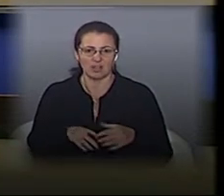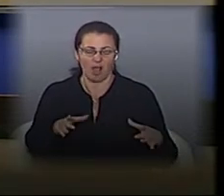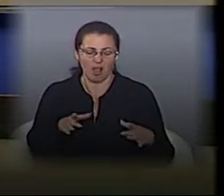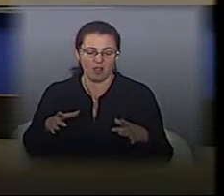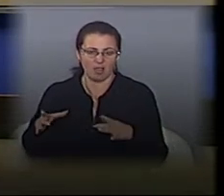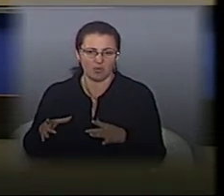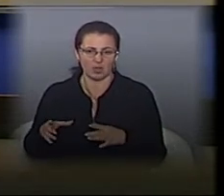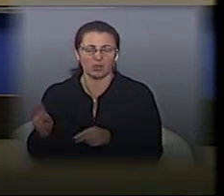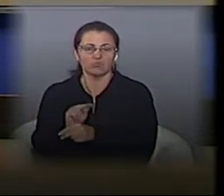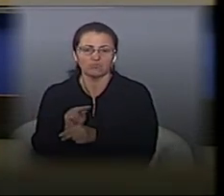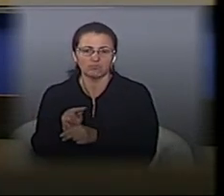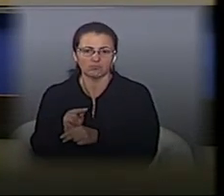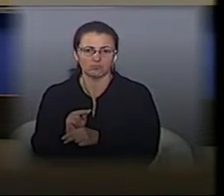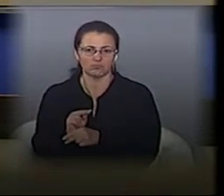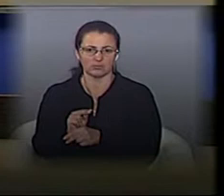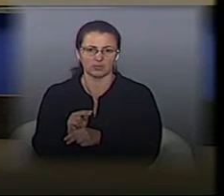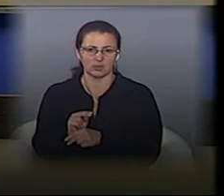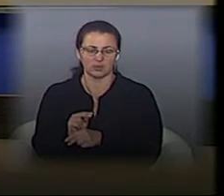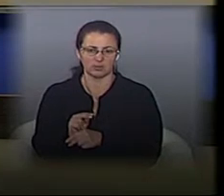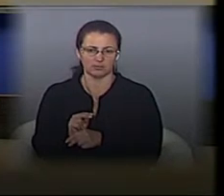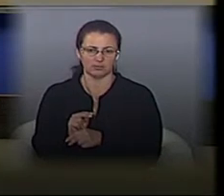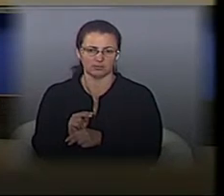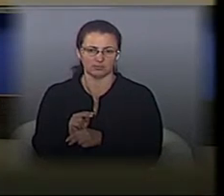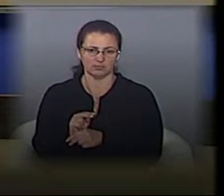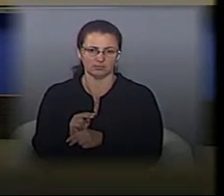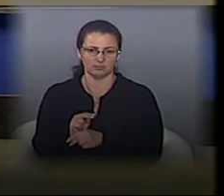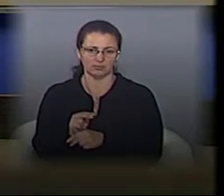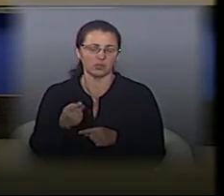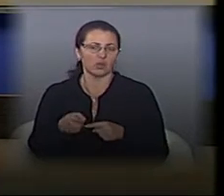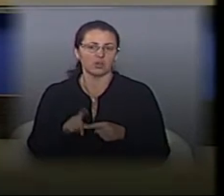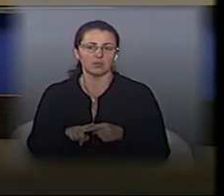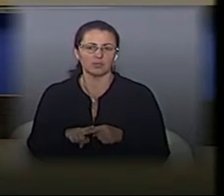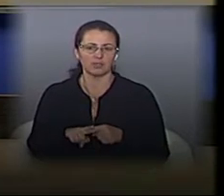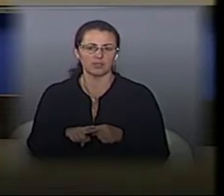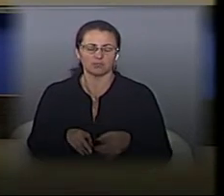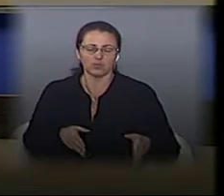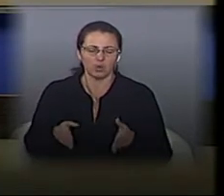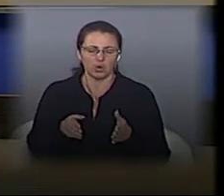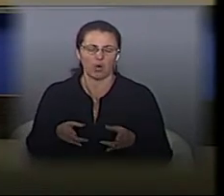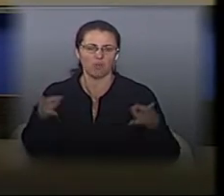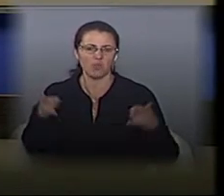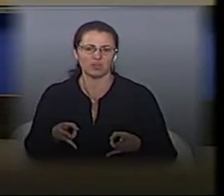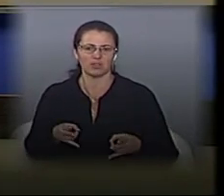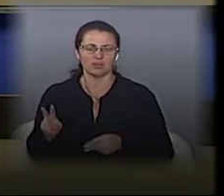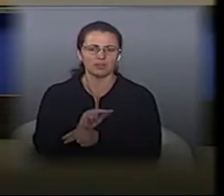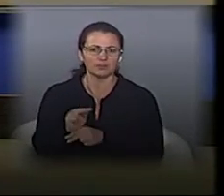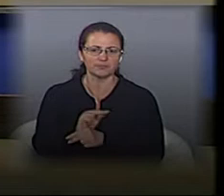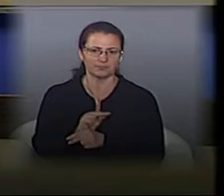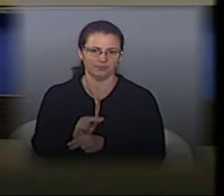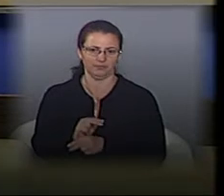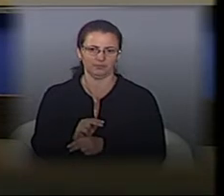утримання не просто ліквідація аварійної ямковості на весні, так? Дорога потребує належного утримання, вона потребує